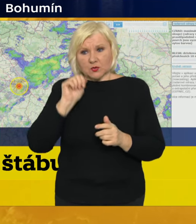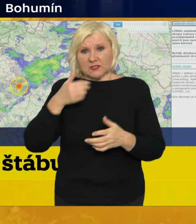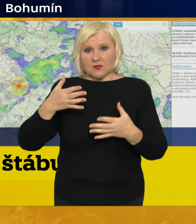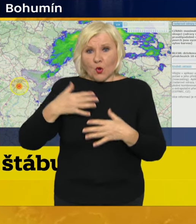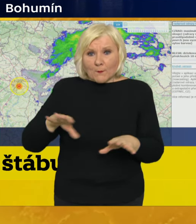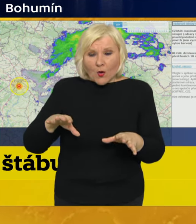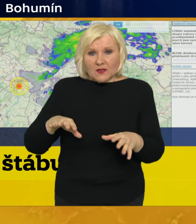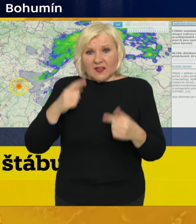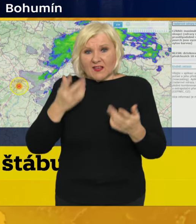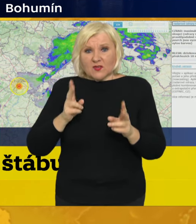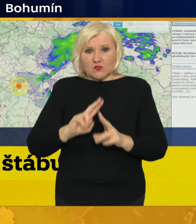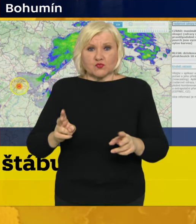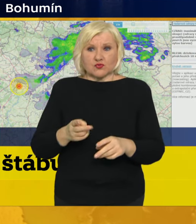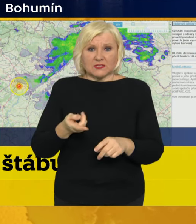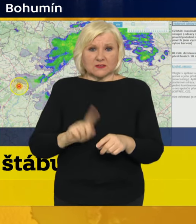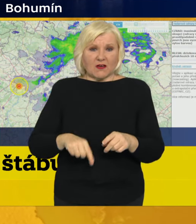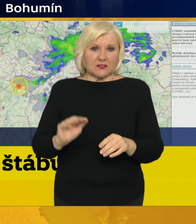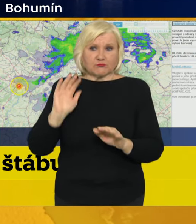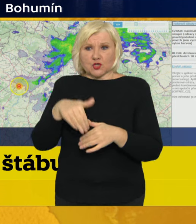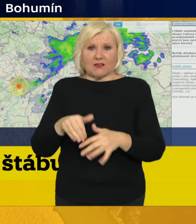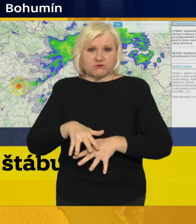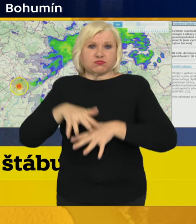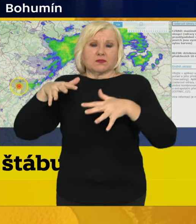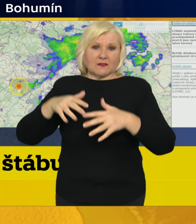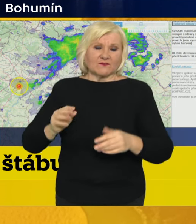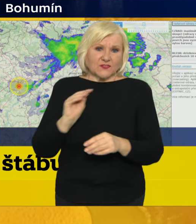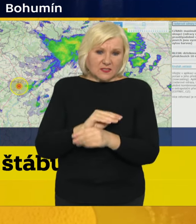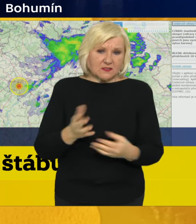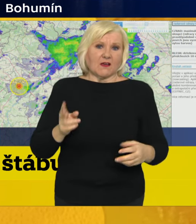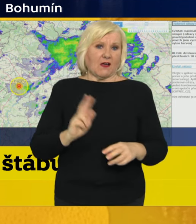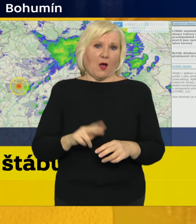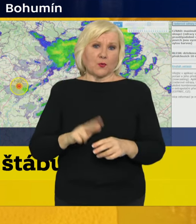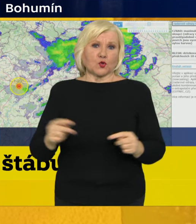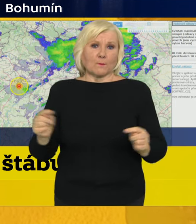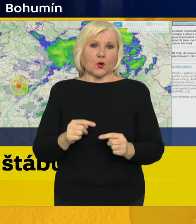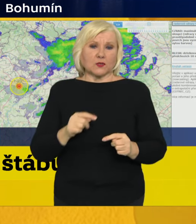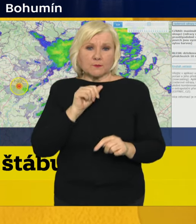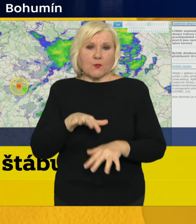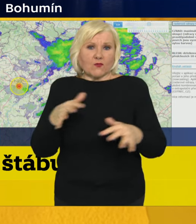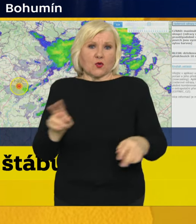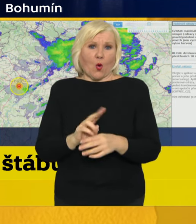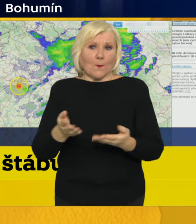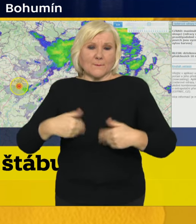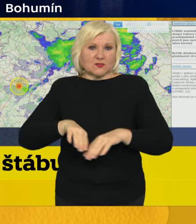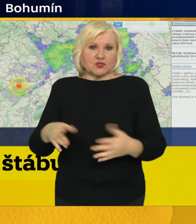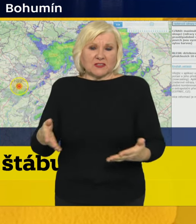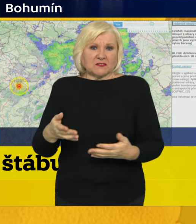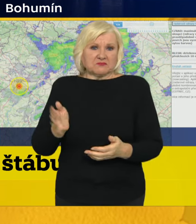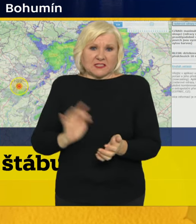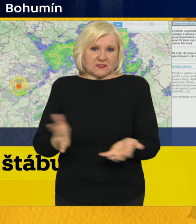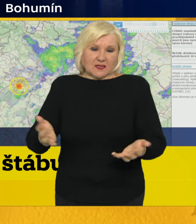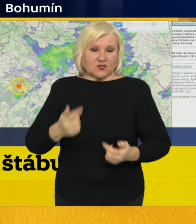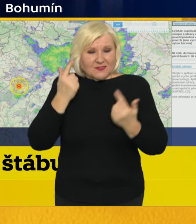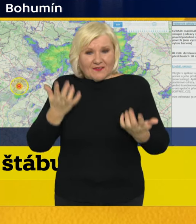nedostaneme na tuto úroveň a nebudou tato protipovodňová opatření překonána. Jsme v